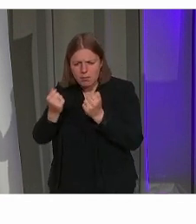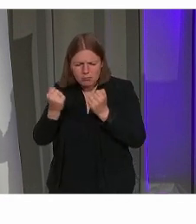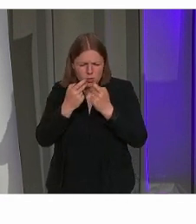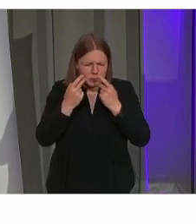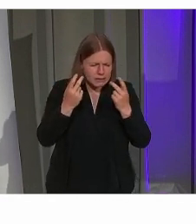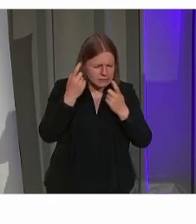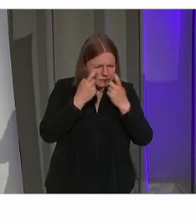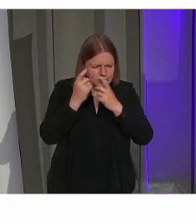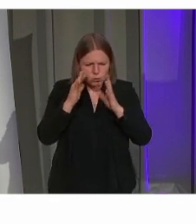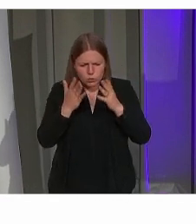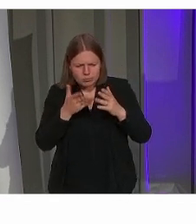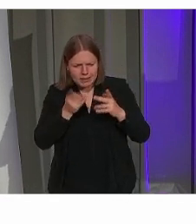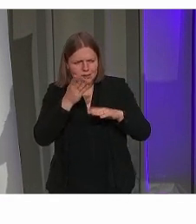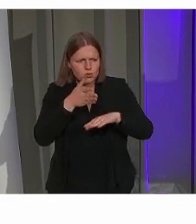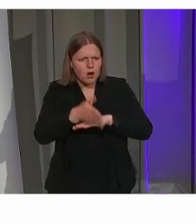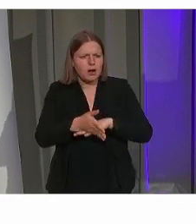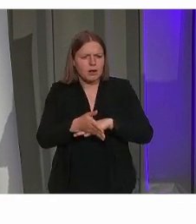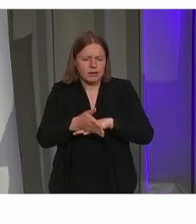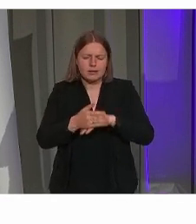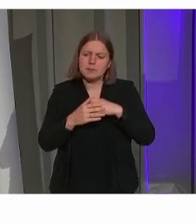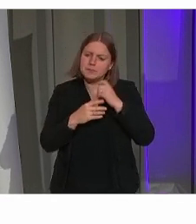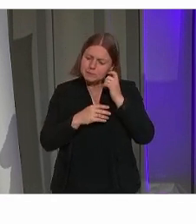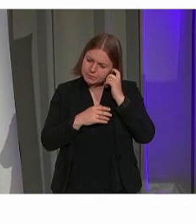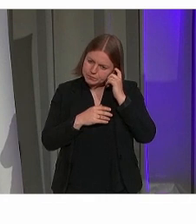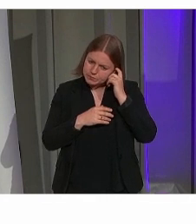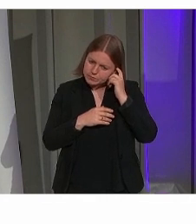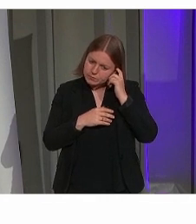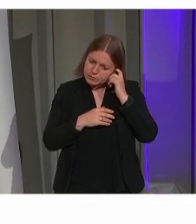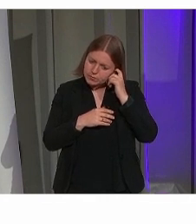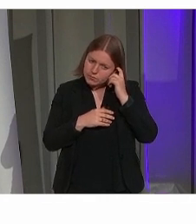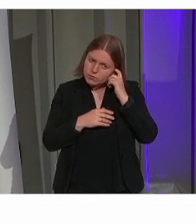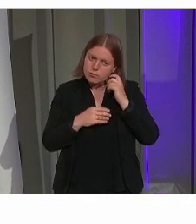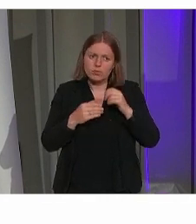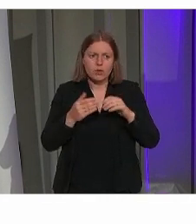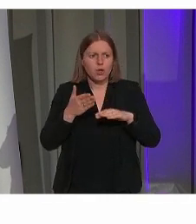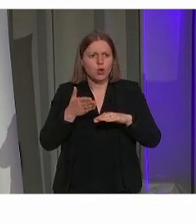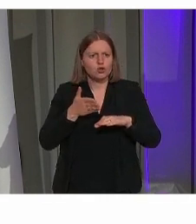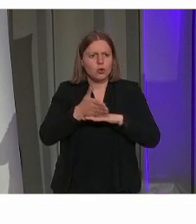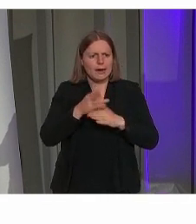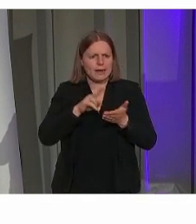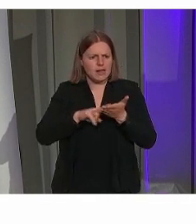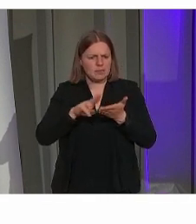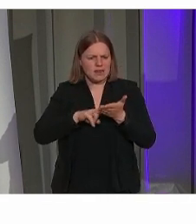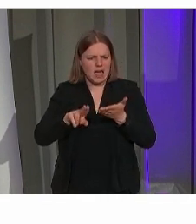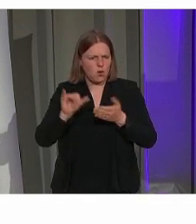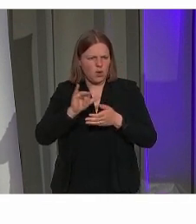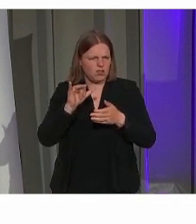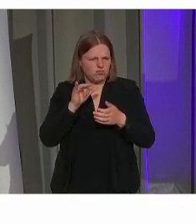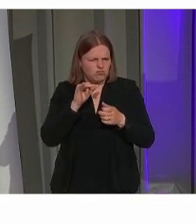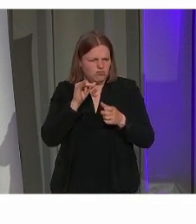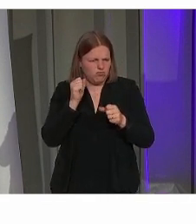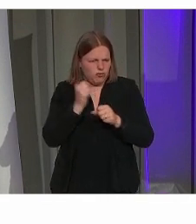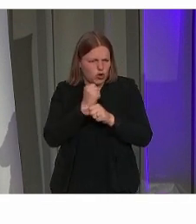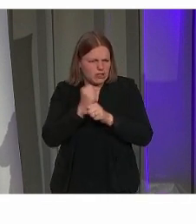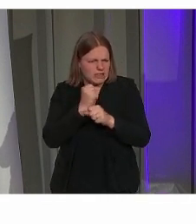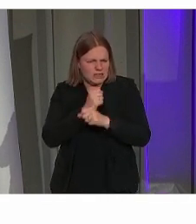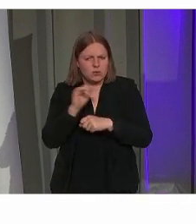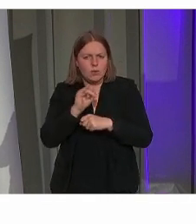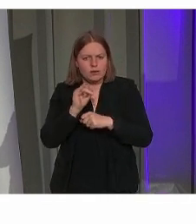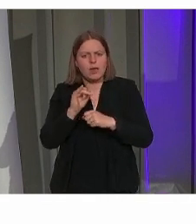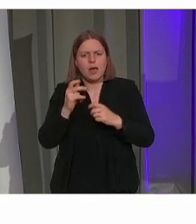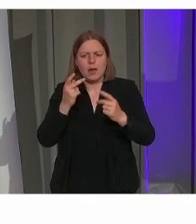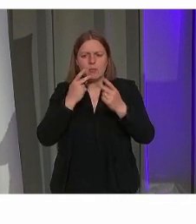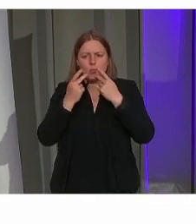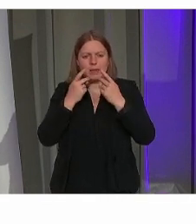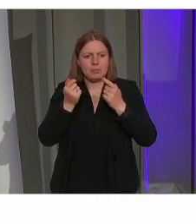toegankelijkheid werkt. Wat de rol van een toegankelijkheidsambtenaar dan is, is eigenlijk proberen een beetje